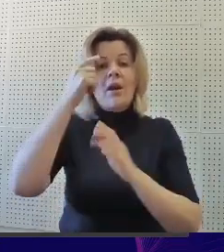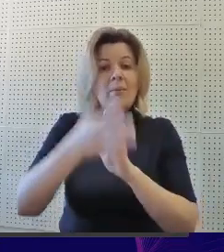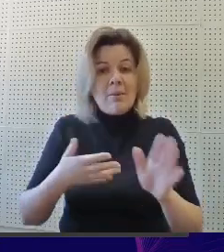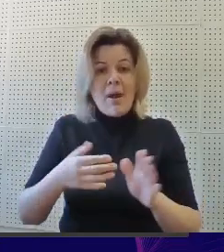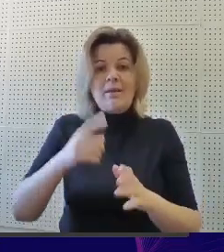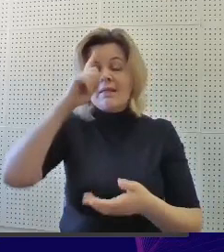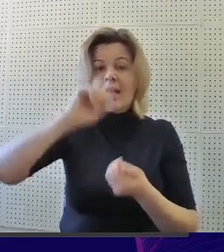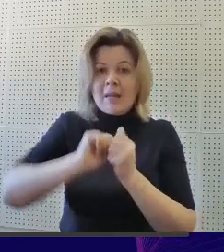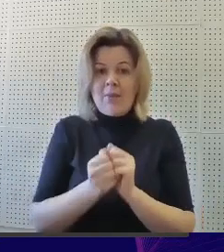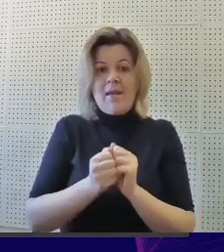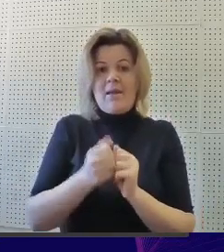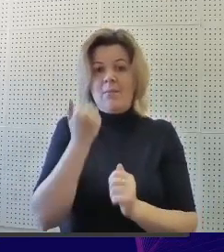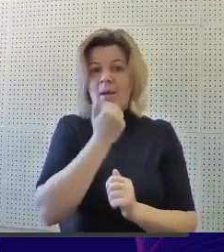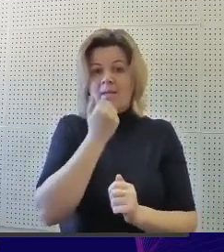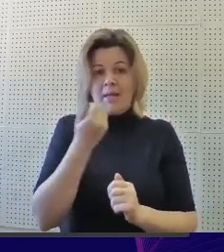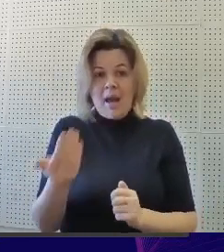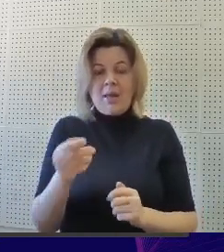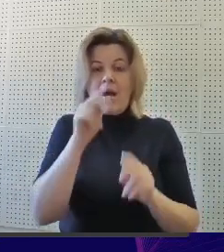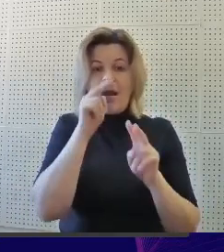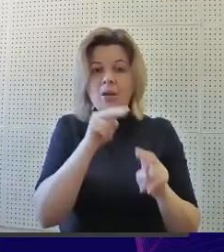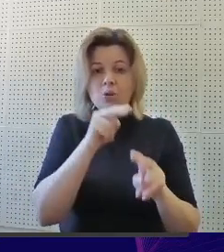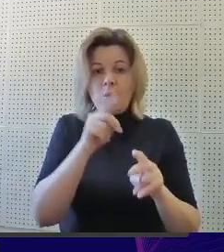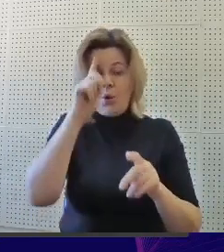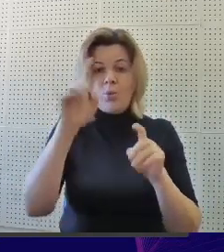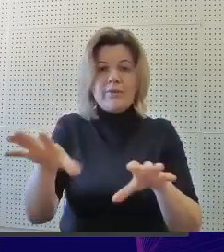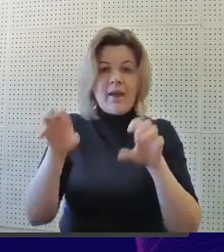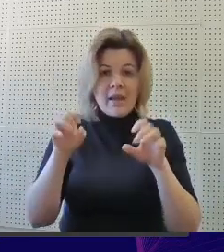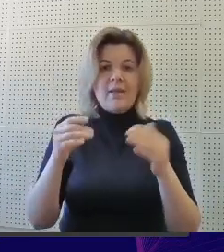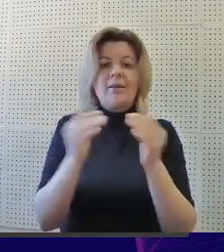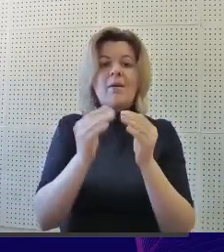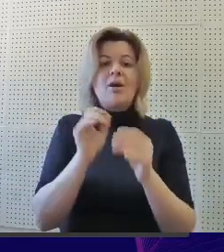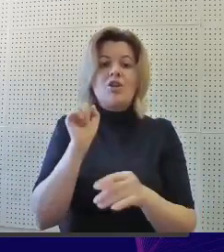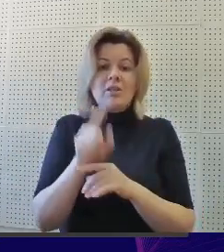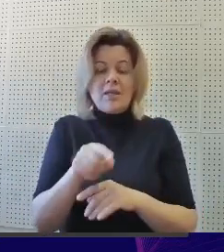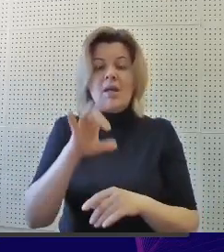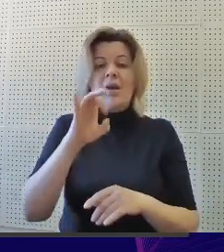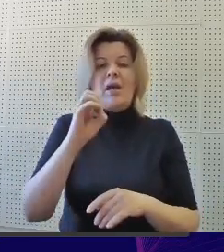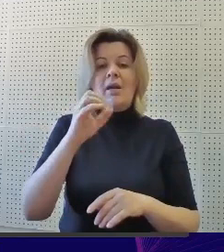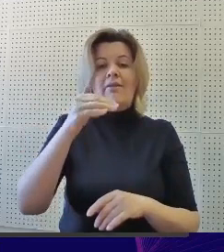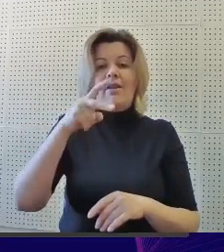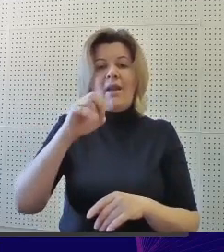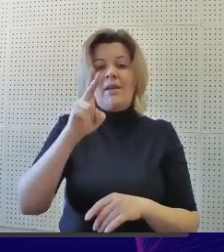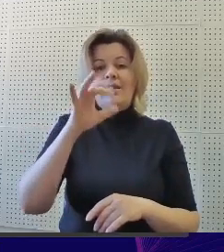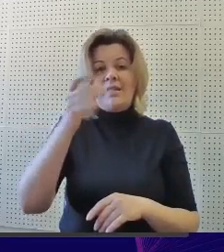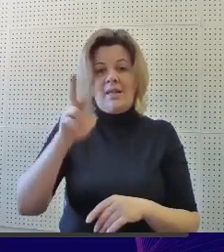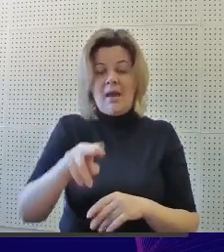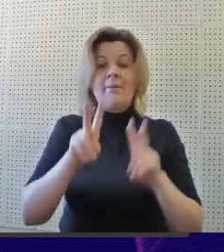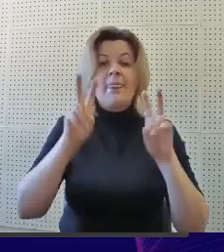понимания, закрепление материала, контроль усвоения, домашнее задание, рефлексия.